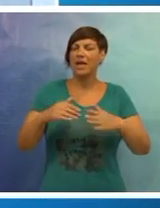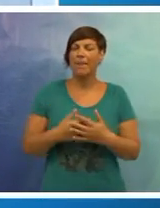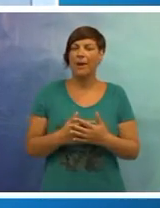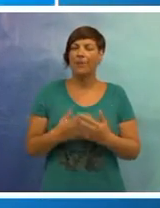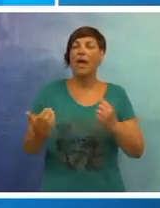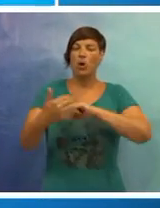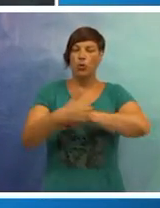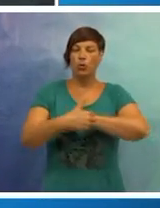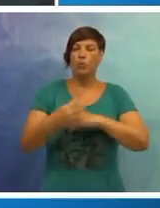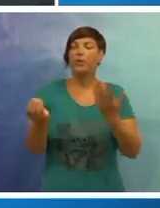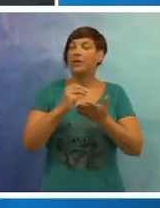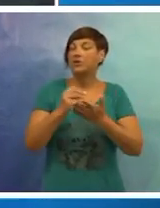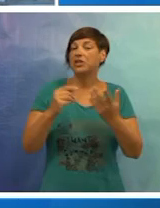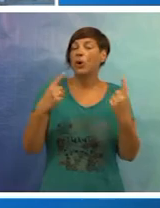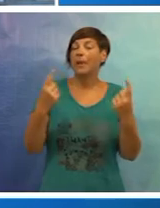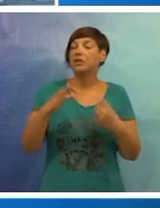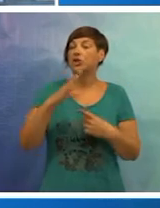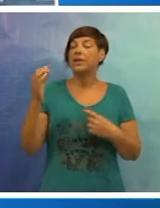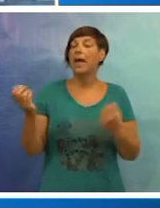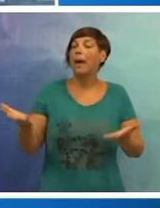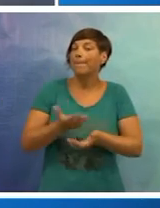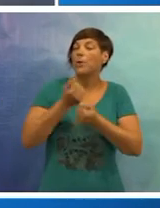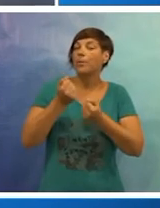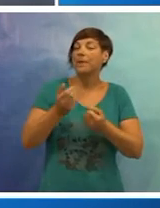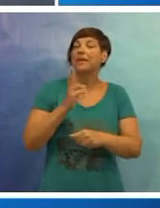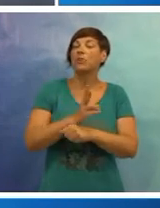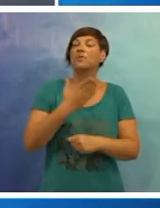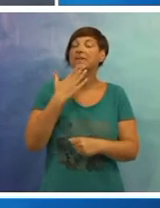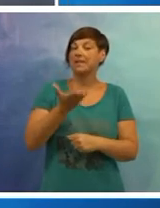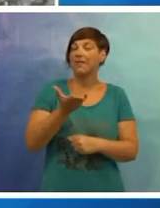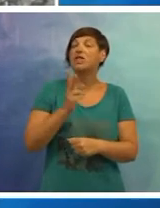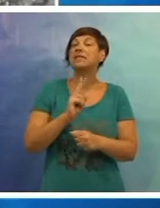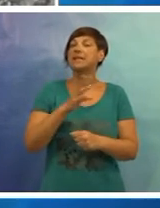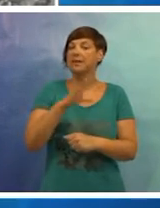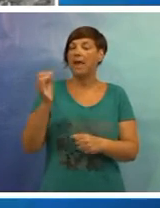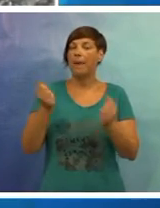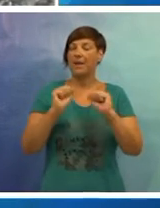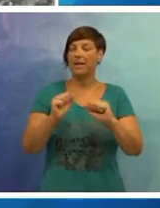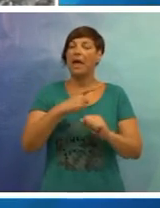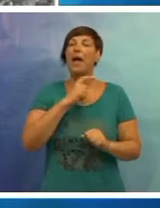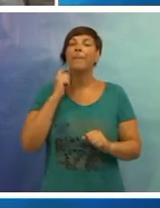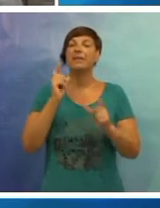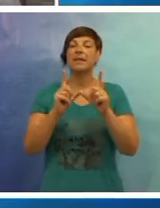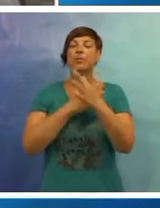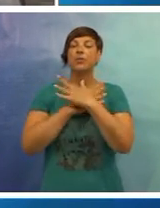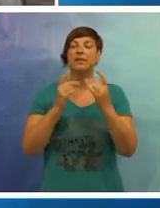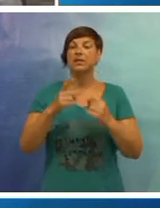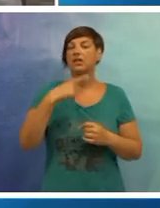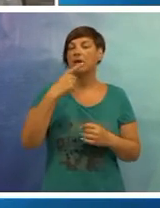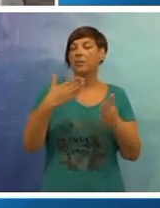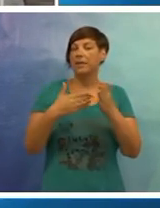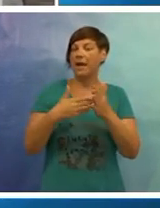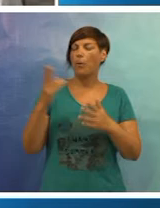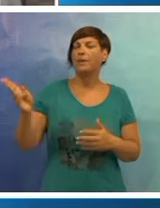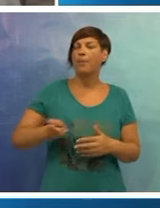građanima. U Dubrovniku svečano obilježen dan pobjede i domovinske zahvalnosti te dan branitelja. Biskup Uzinić poručio